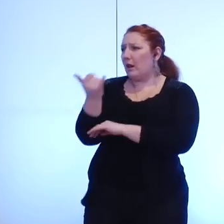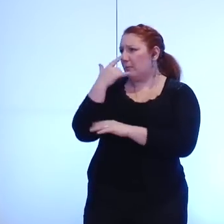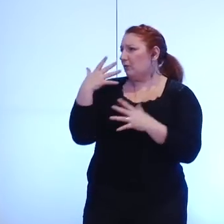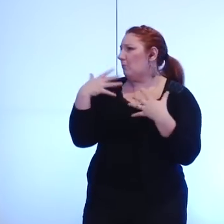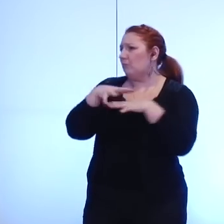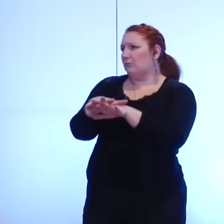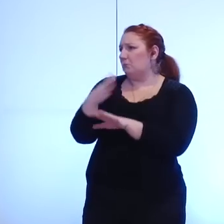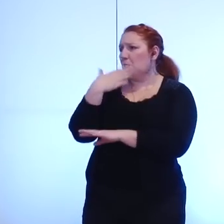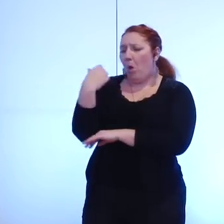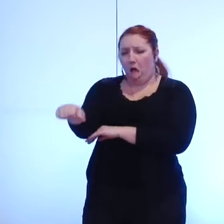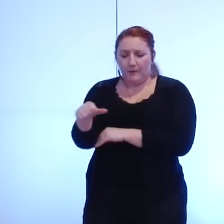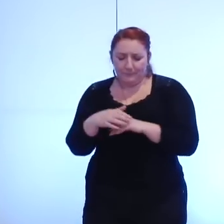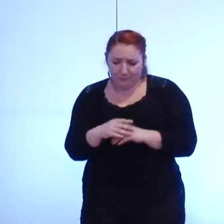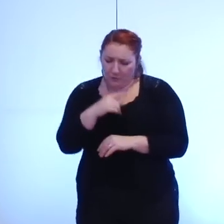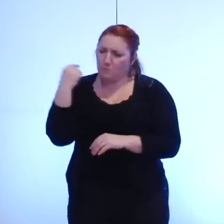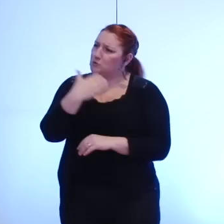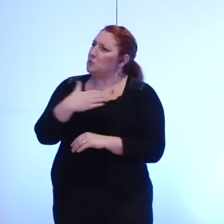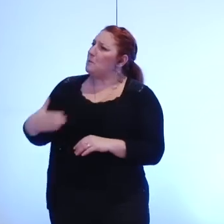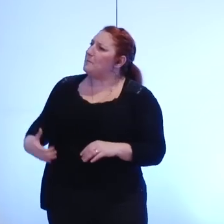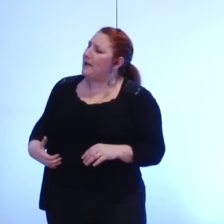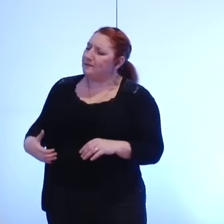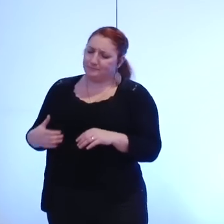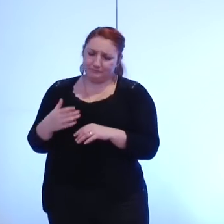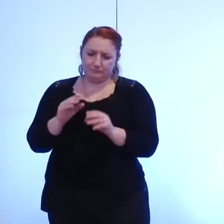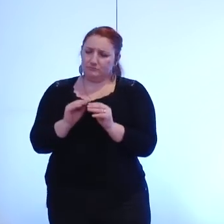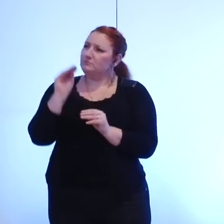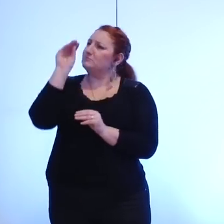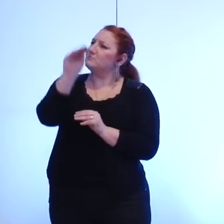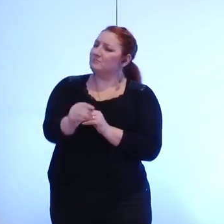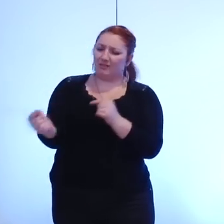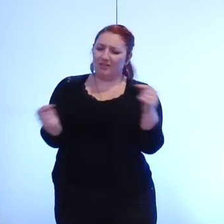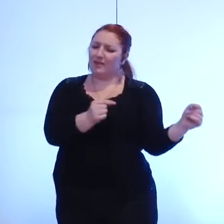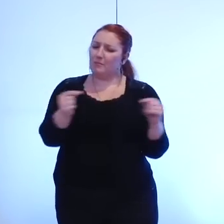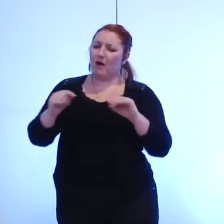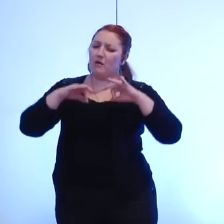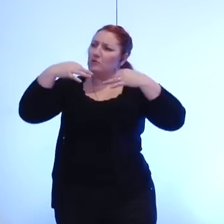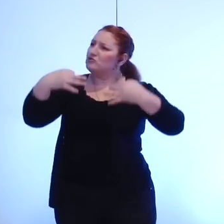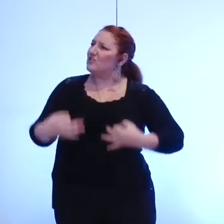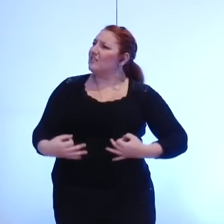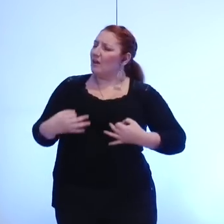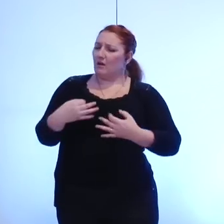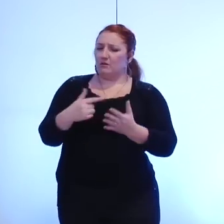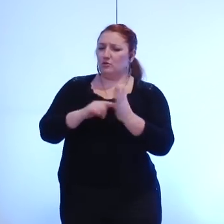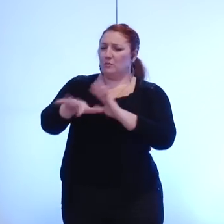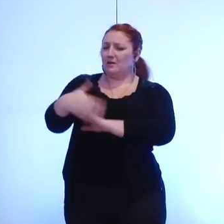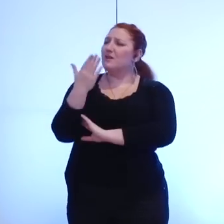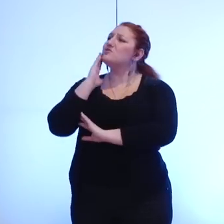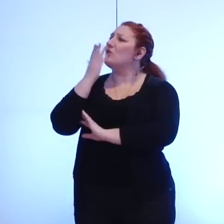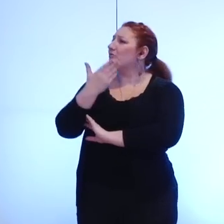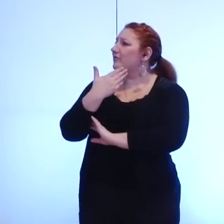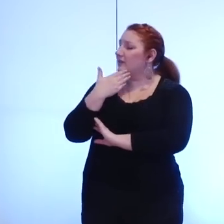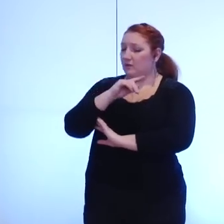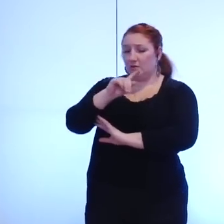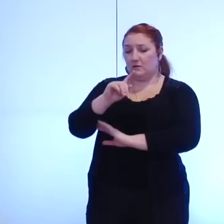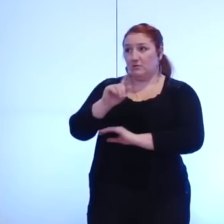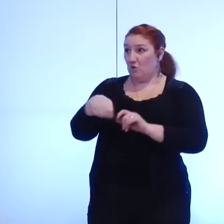récemment annoncé et décidé de repousser le débat d'orientation budgétaire pour 2015, au mois de janvier, et le vote du budget 2015 de la ville de